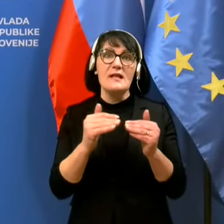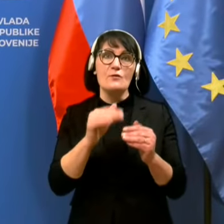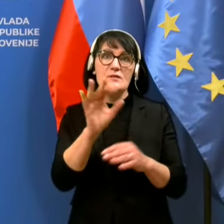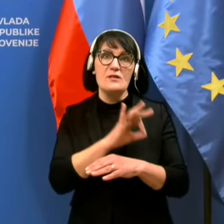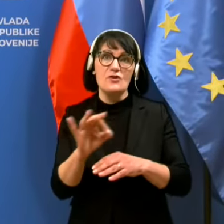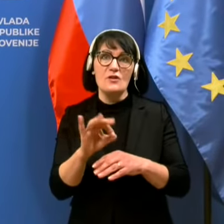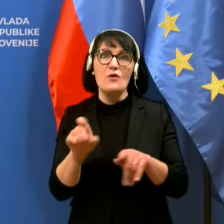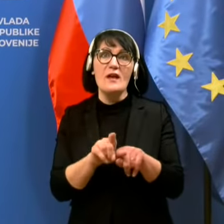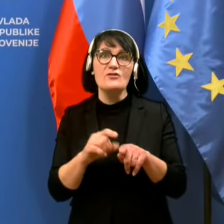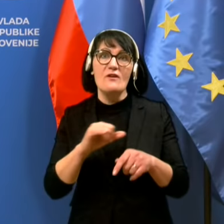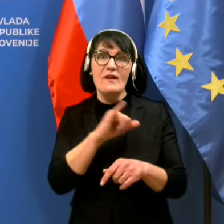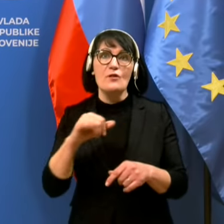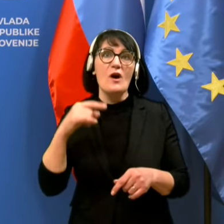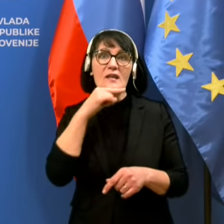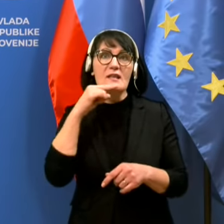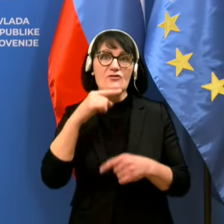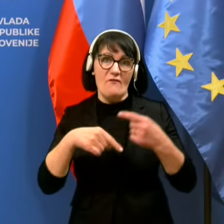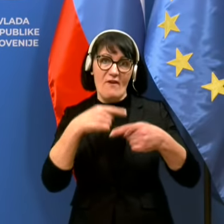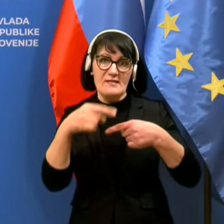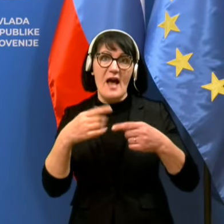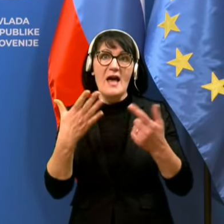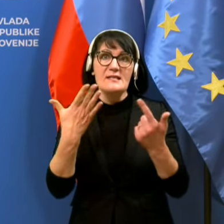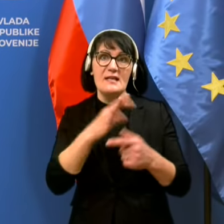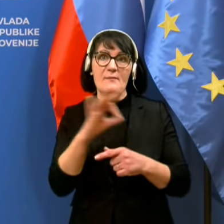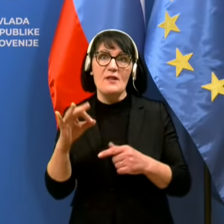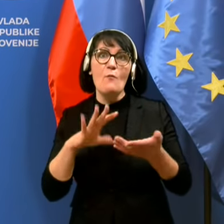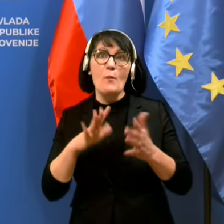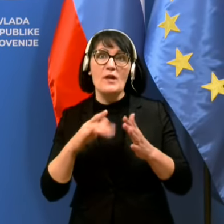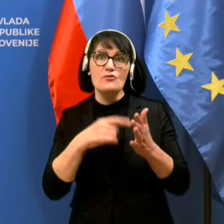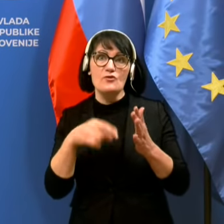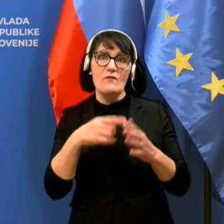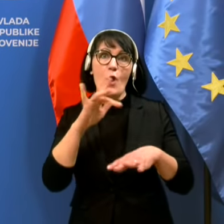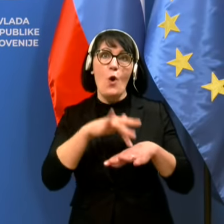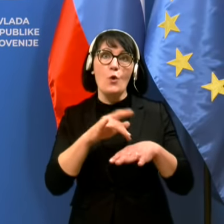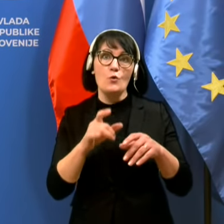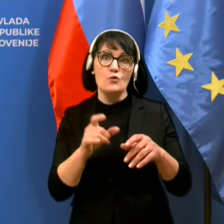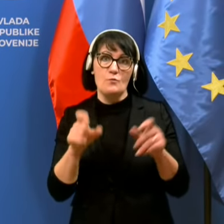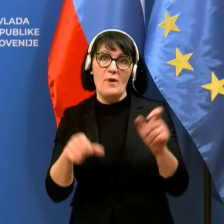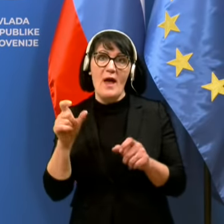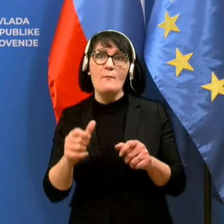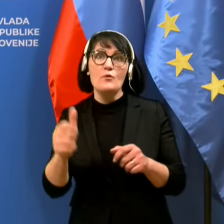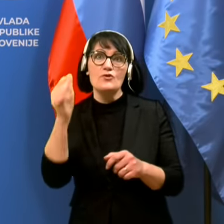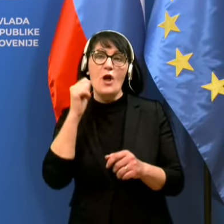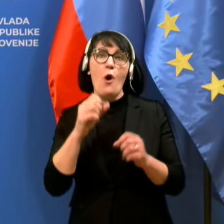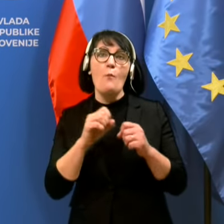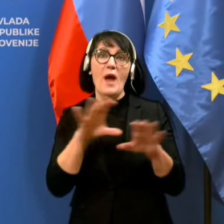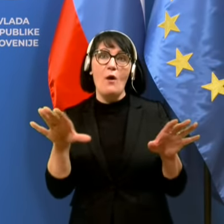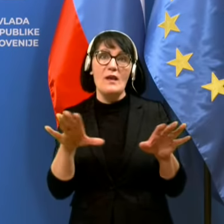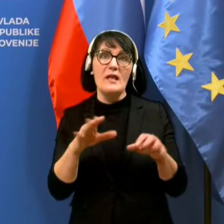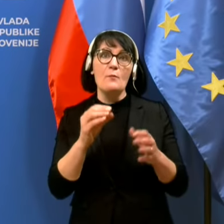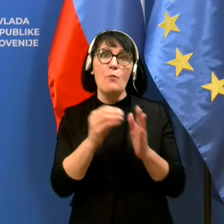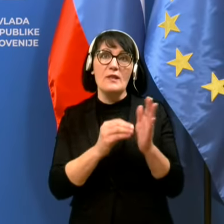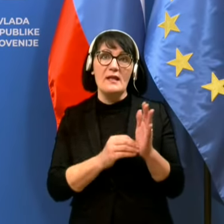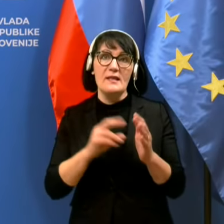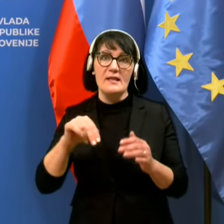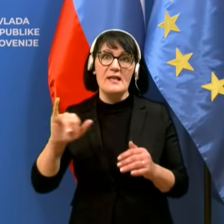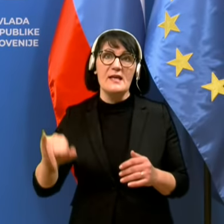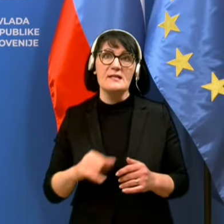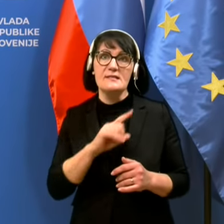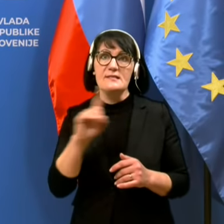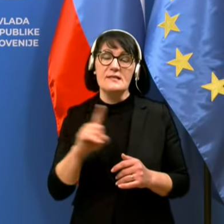tako imenovanji rdeči fazi. Sedemdnevno poprečno število v kušb pa je pa včeraj, objavljenih podatkih NIAZ, znašalo